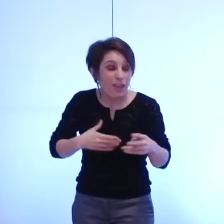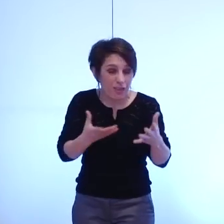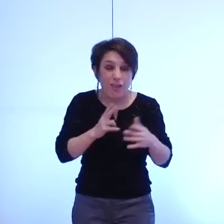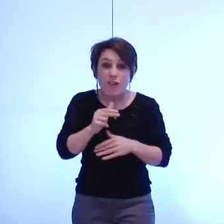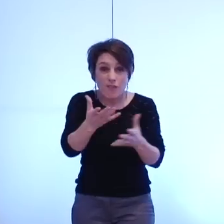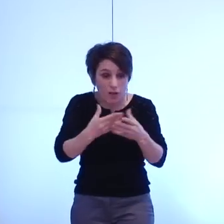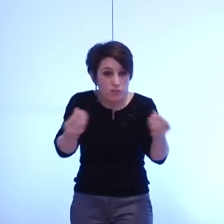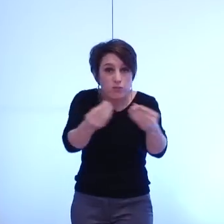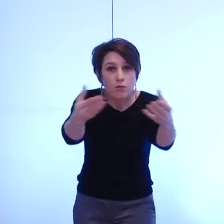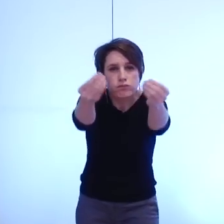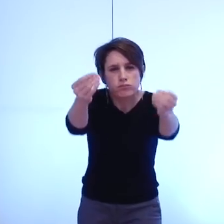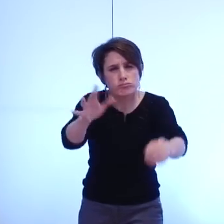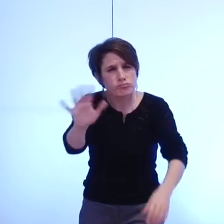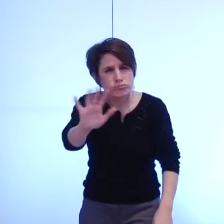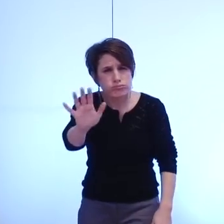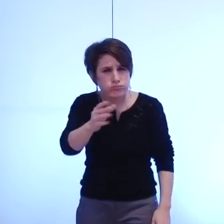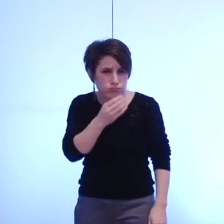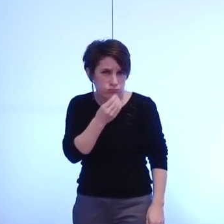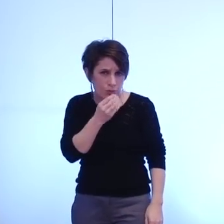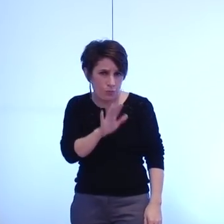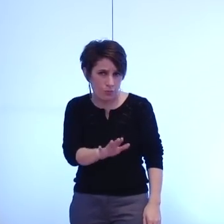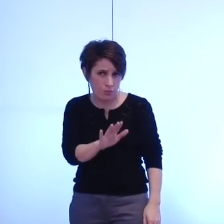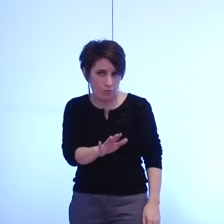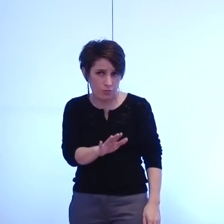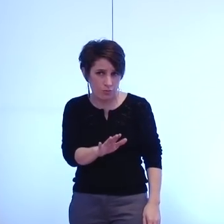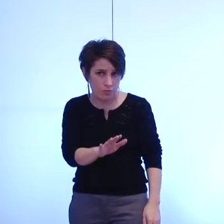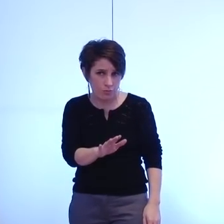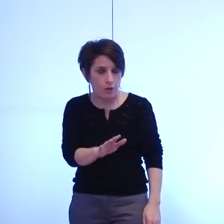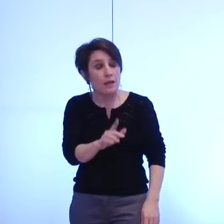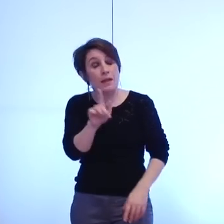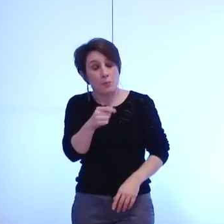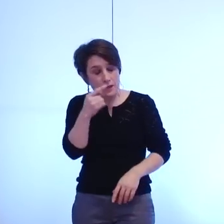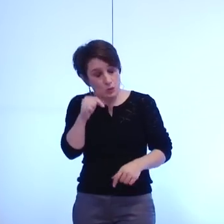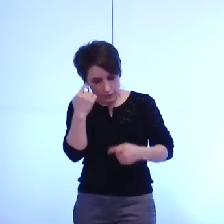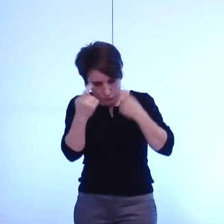et moi je pense que c'est l'avenir du bloc communal qui est posé derrière ça